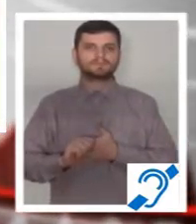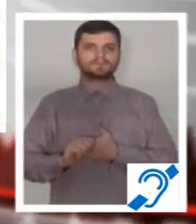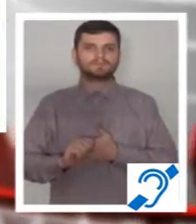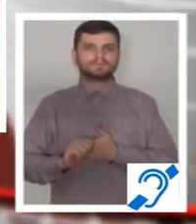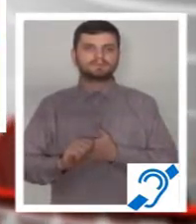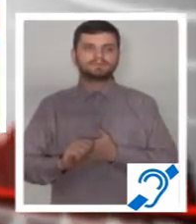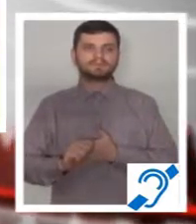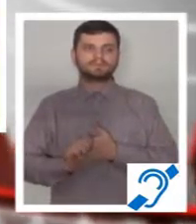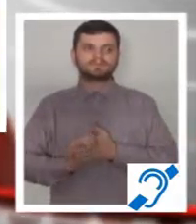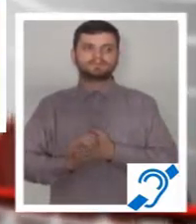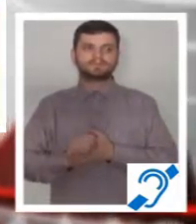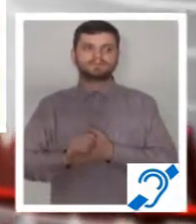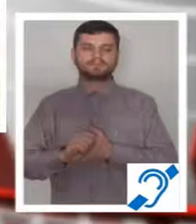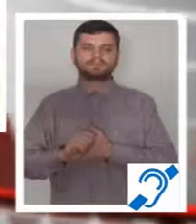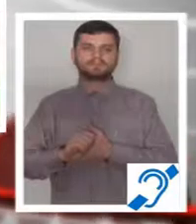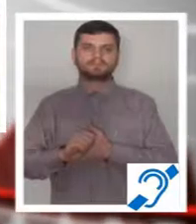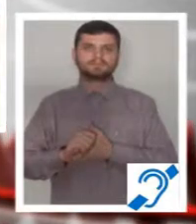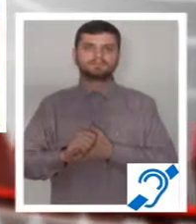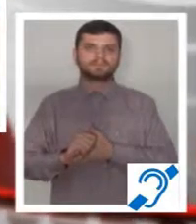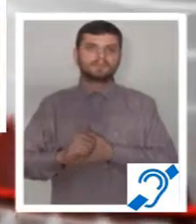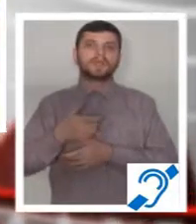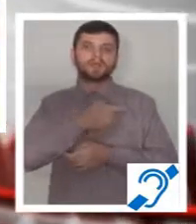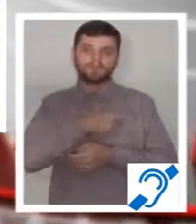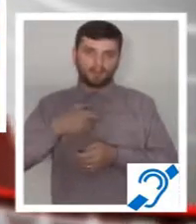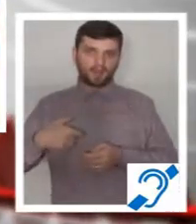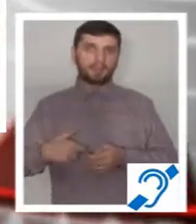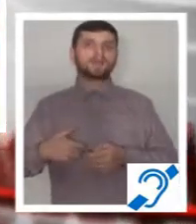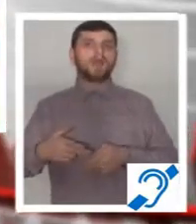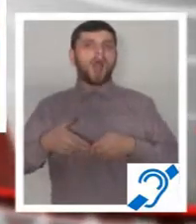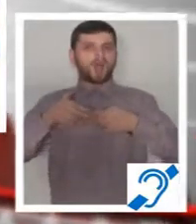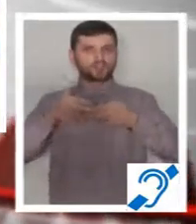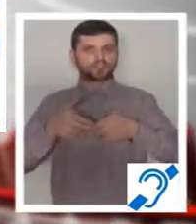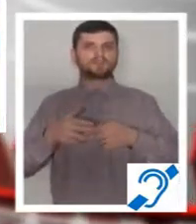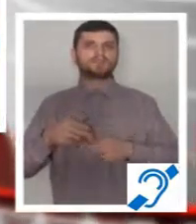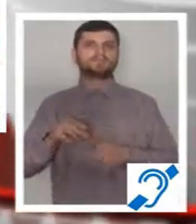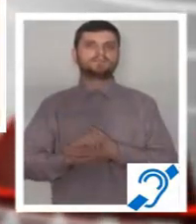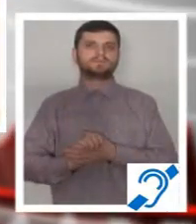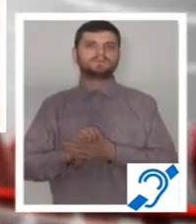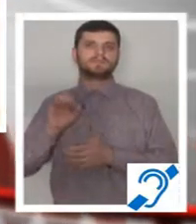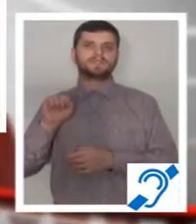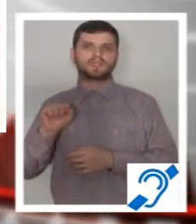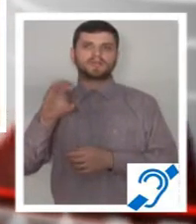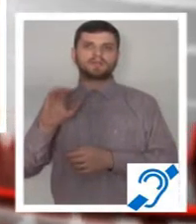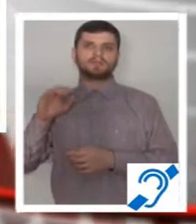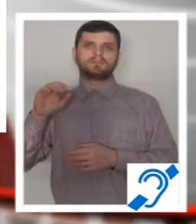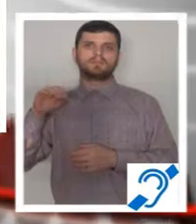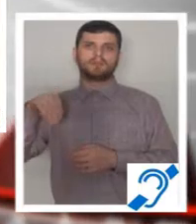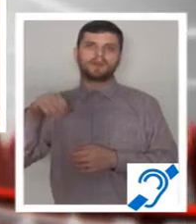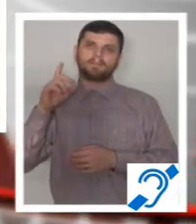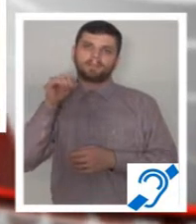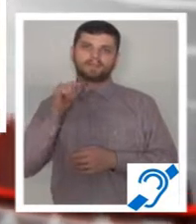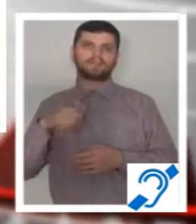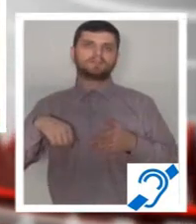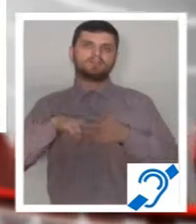cu origență și asta este preocuparea noastră cu muniții maxime și cu niciun reuși. Trebuie